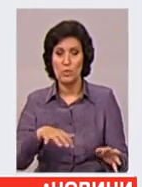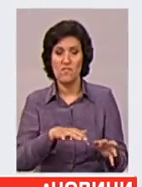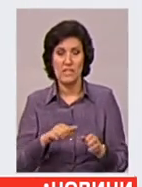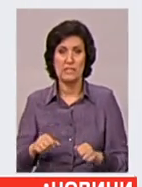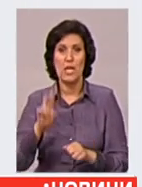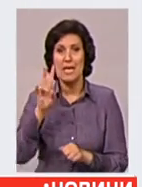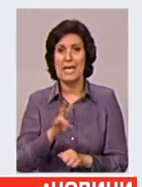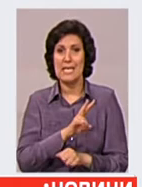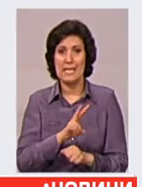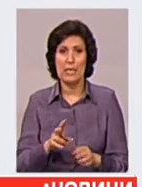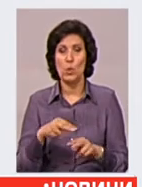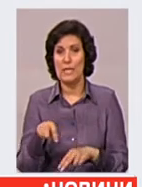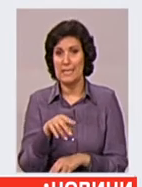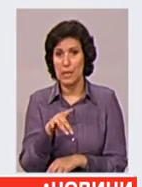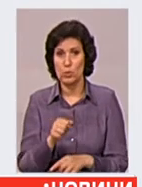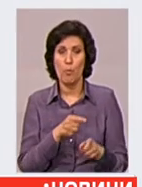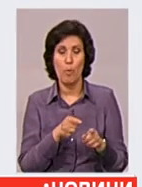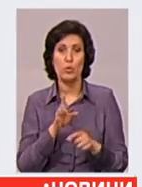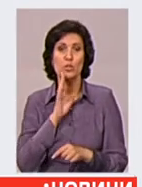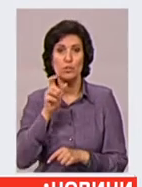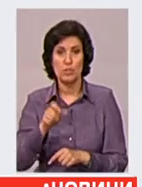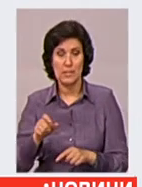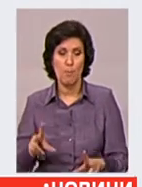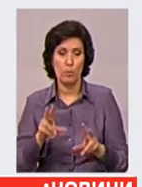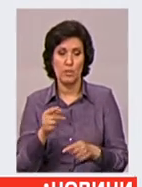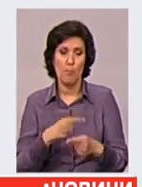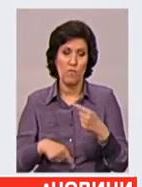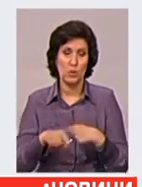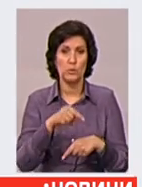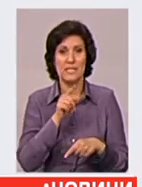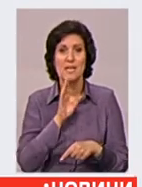релігійну літературу, погрожували жінкам і пообіцяли повернутися й за ними.